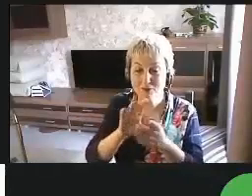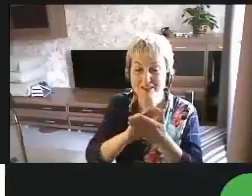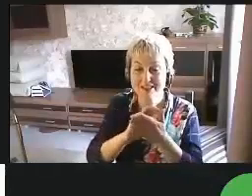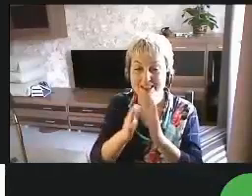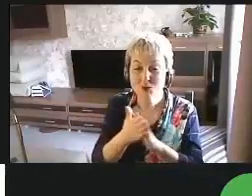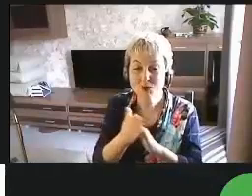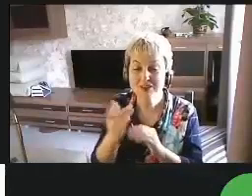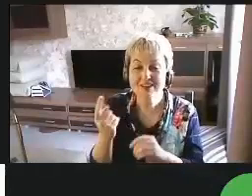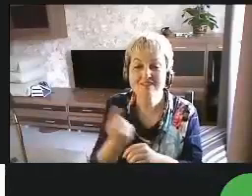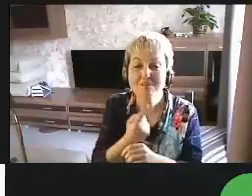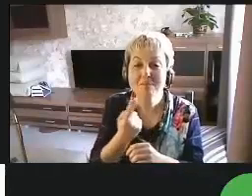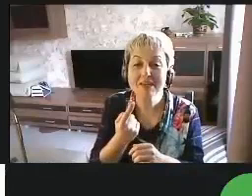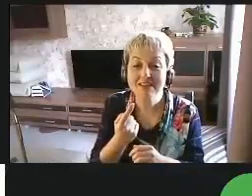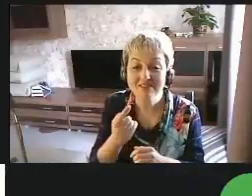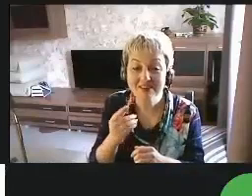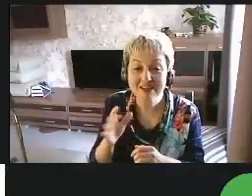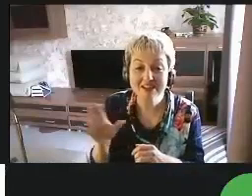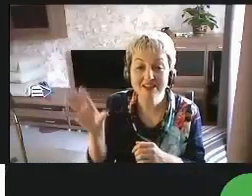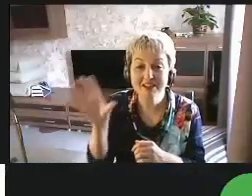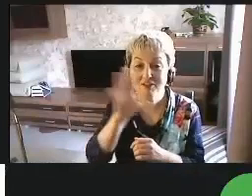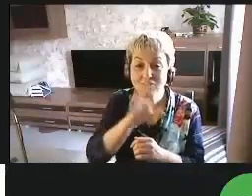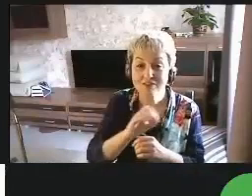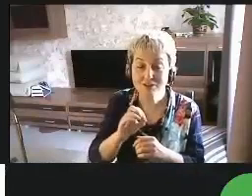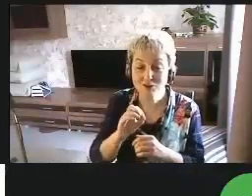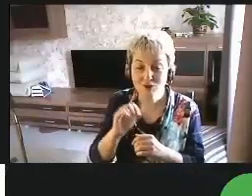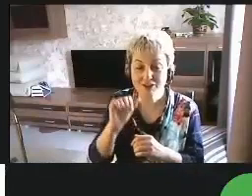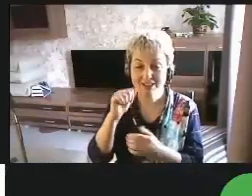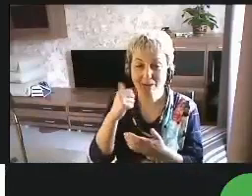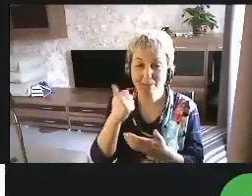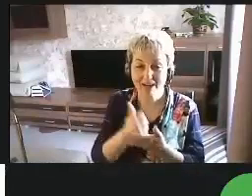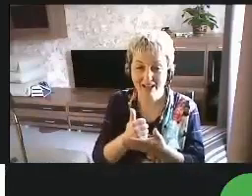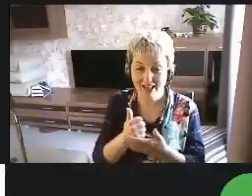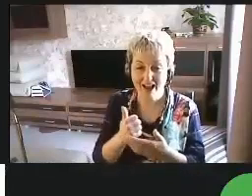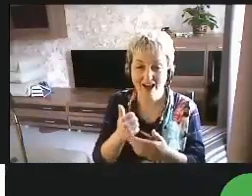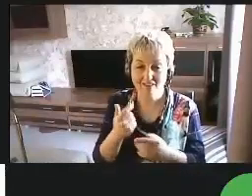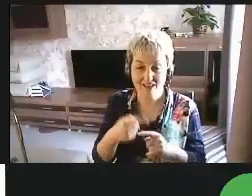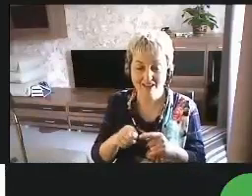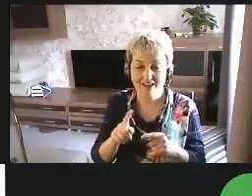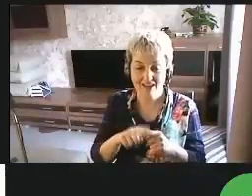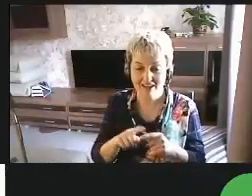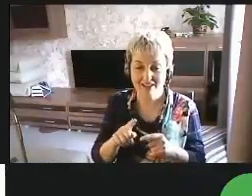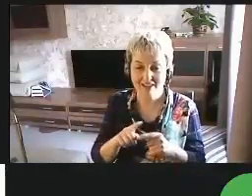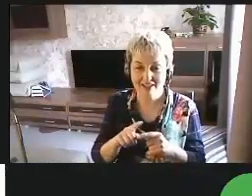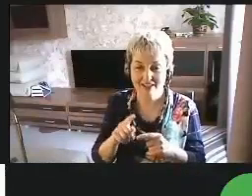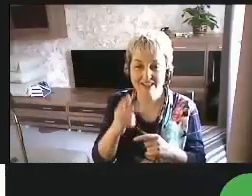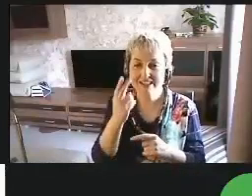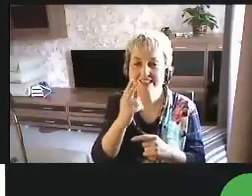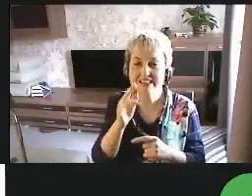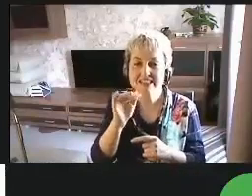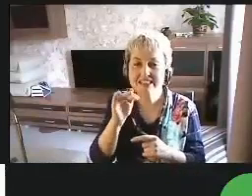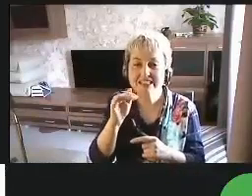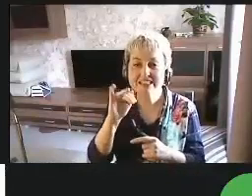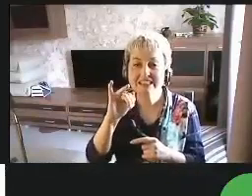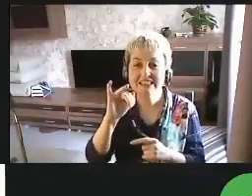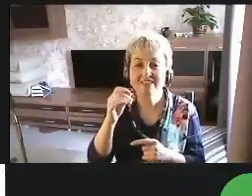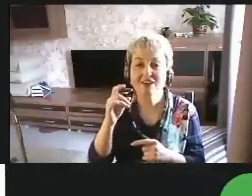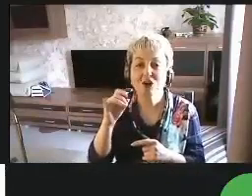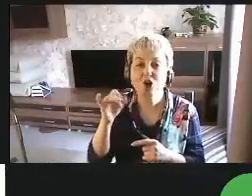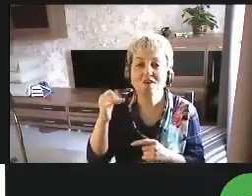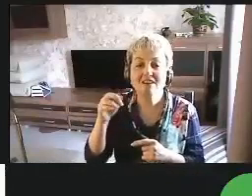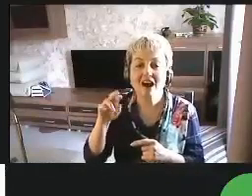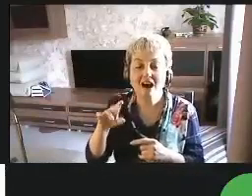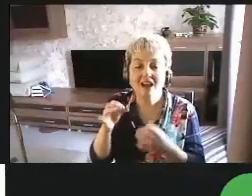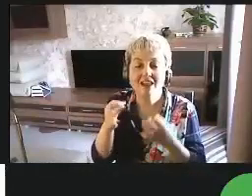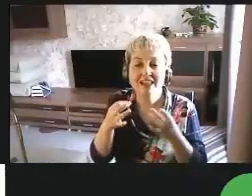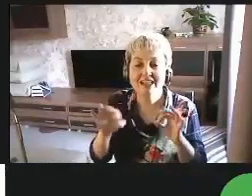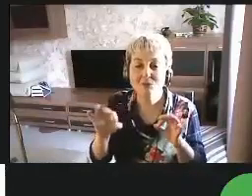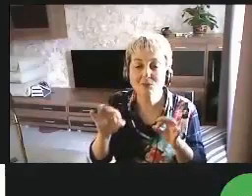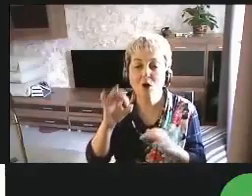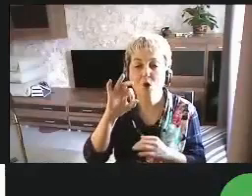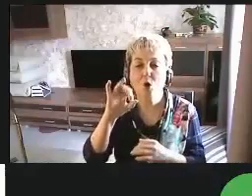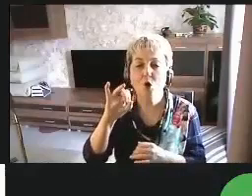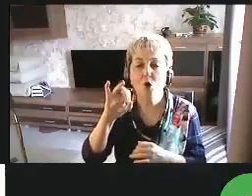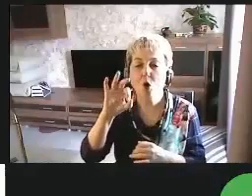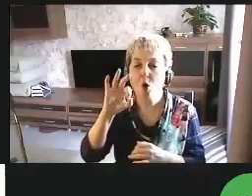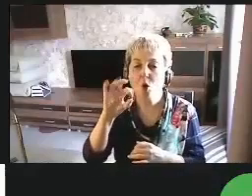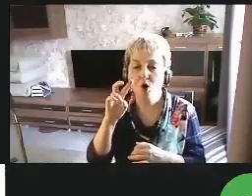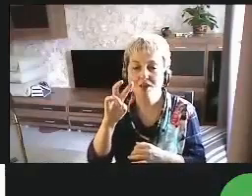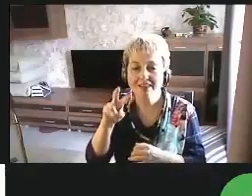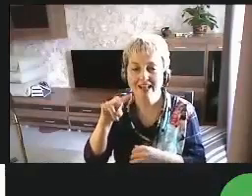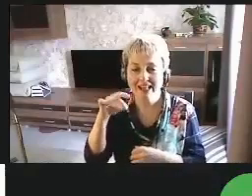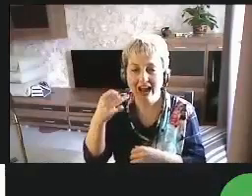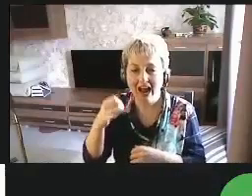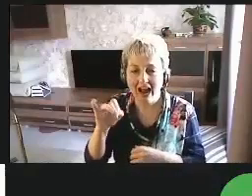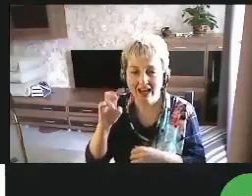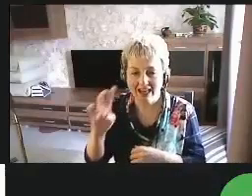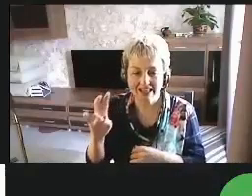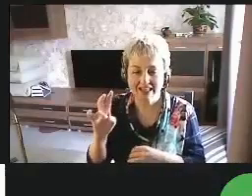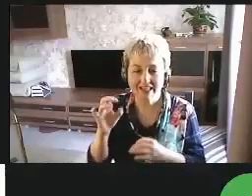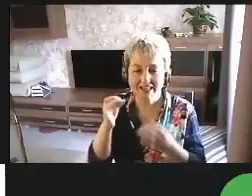у нас впервые все самое главное, наверное, это цифровая доступность, это онлайн-доступность.